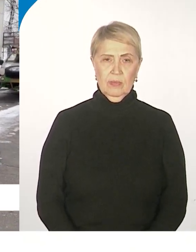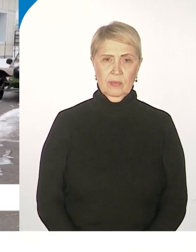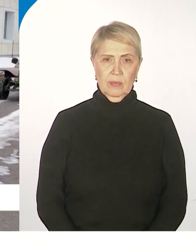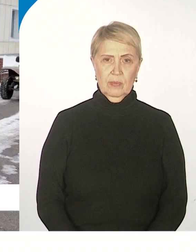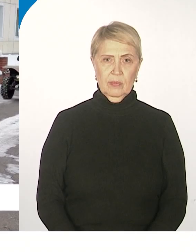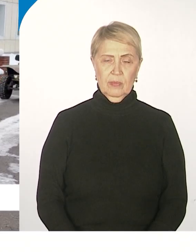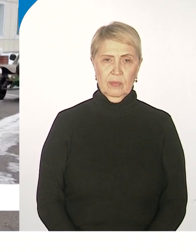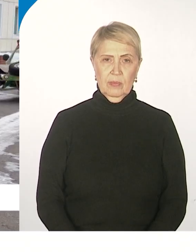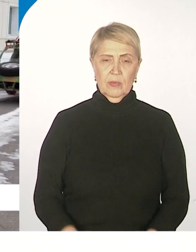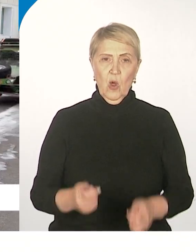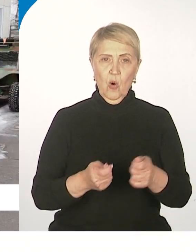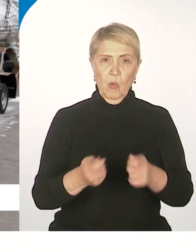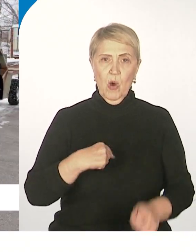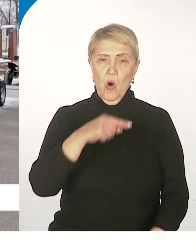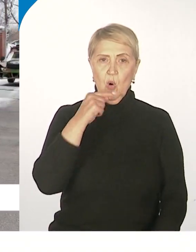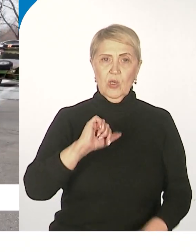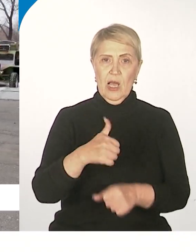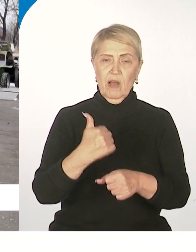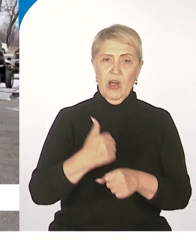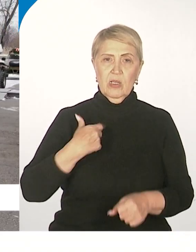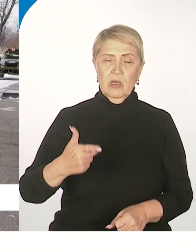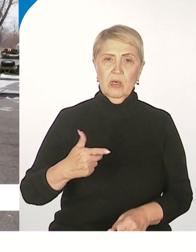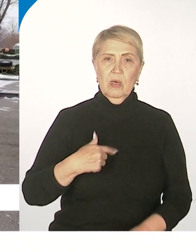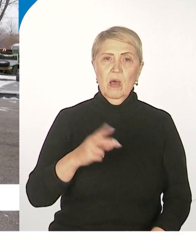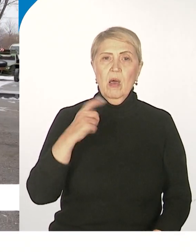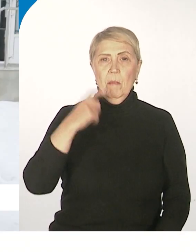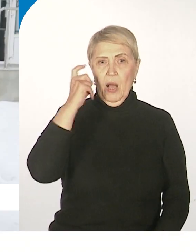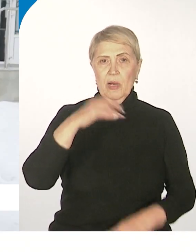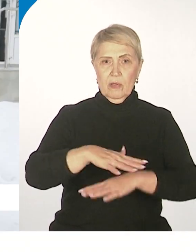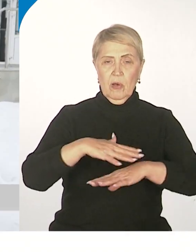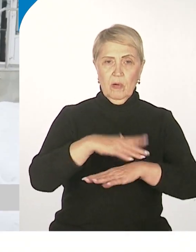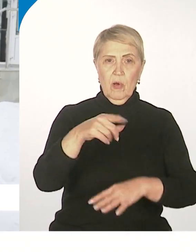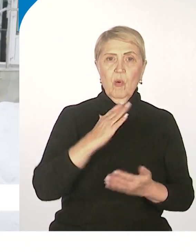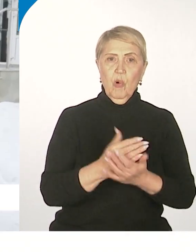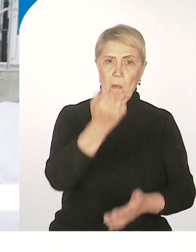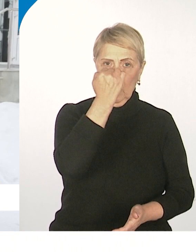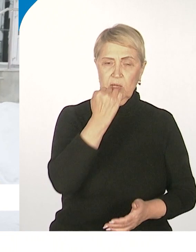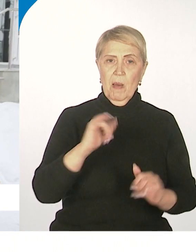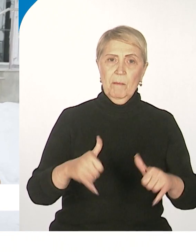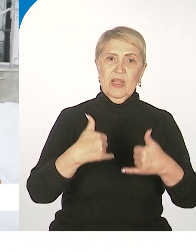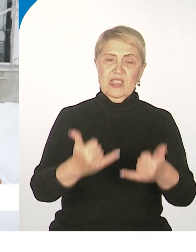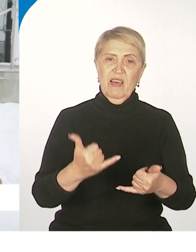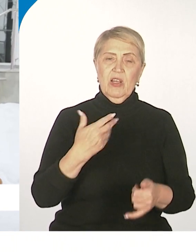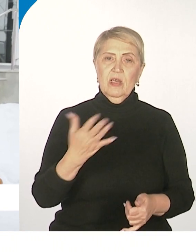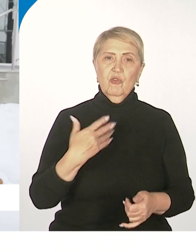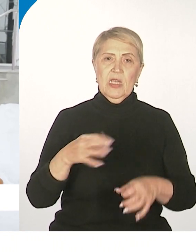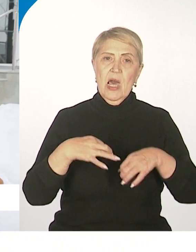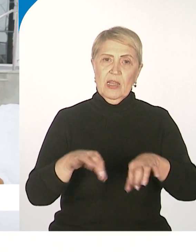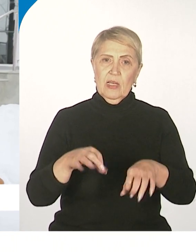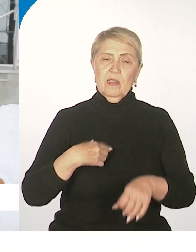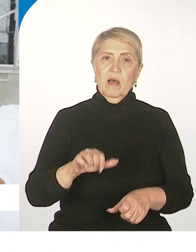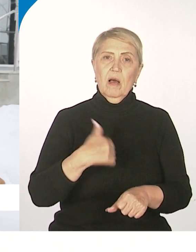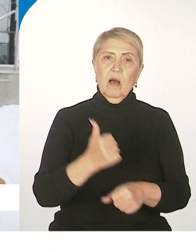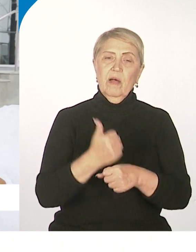Управление Росгвардии по Хабаровскому краю благодарит за предоставленный транспорт губернатора